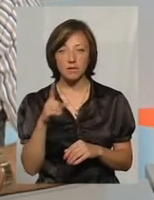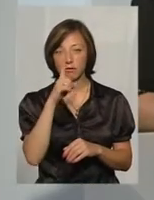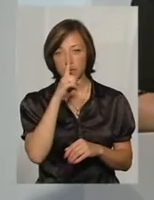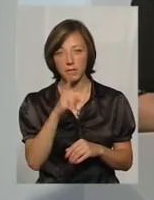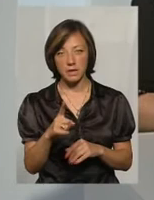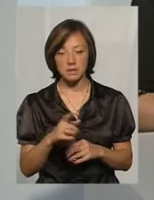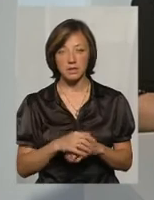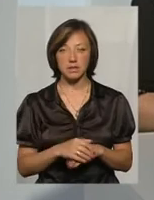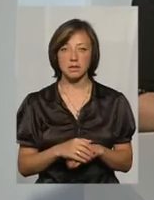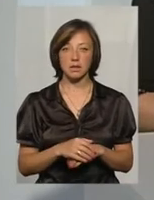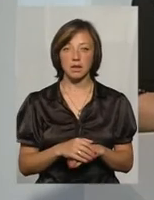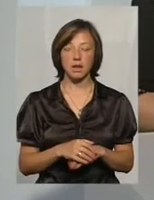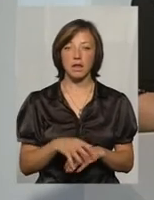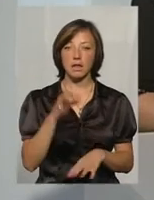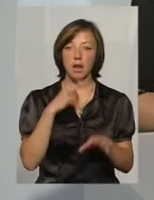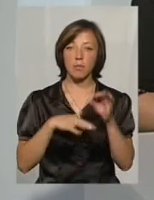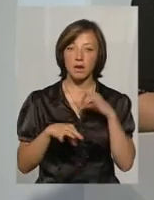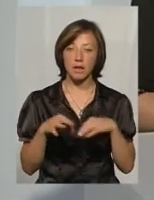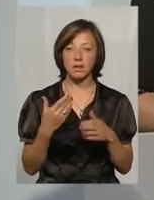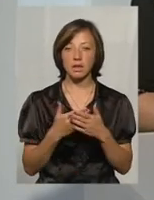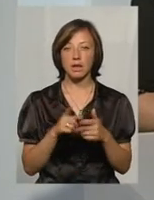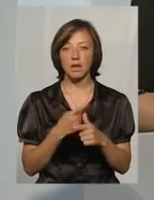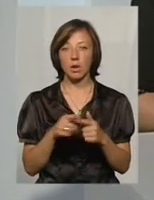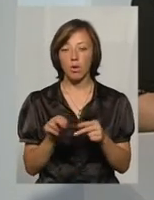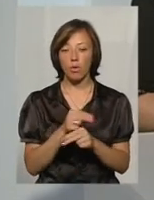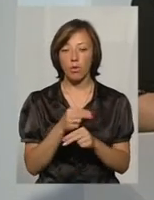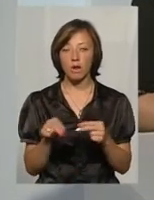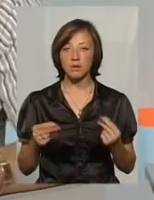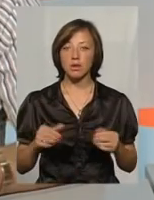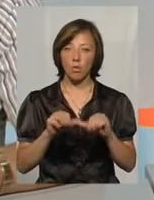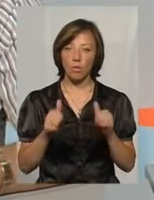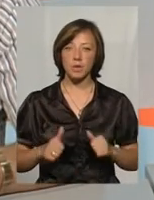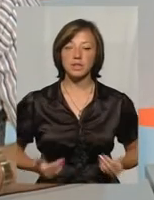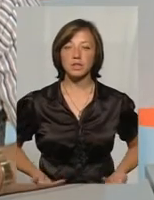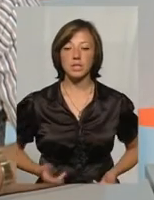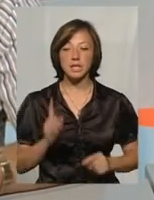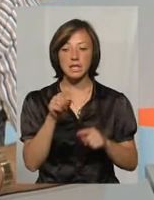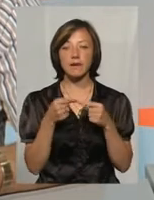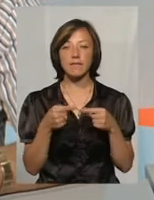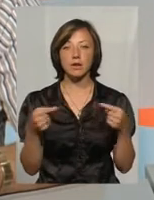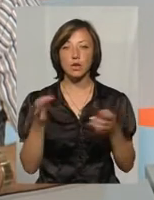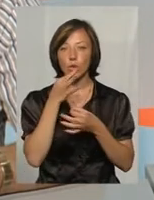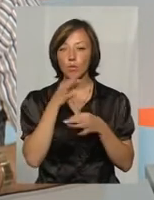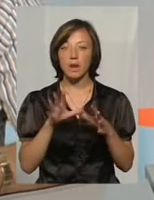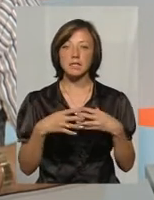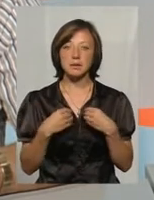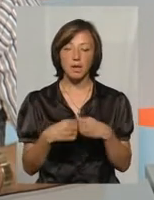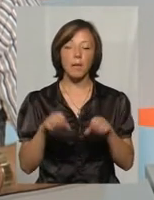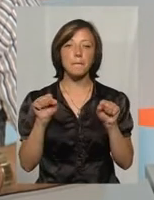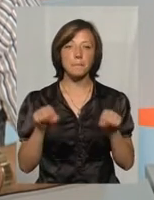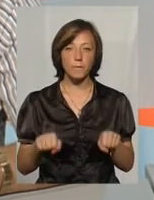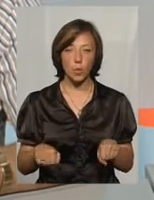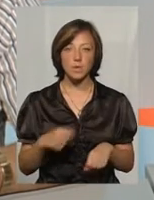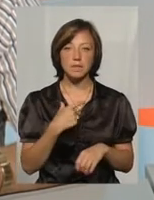місяць таблетки і коррекція образа жизни. Те вещи, які люба сем'я посильна